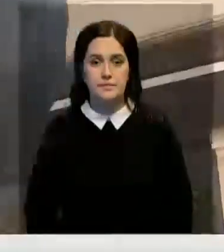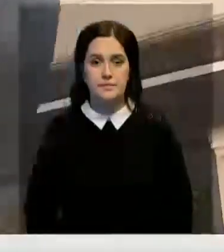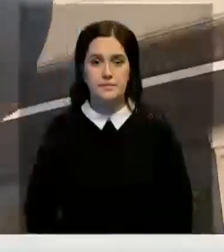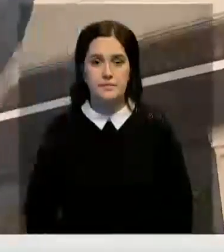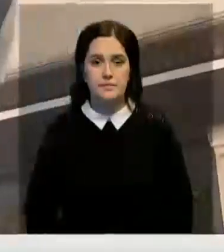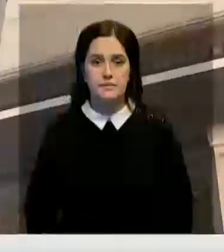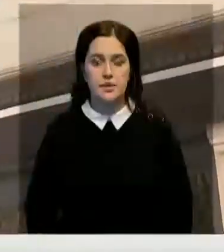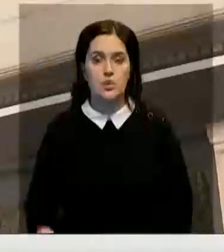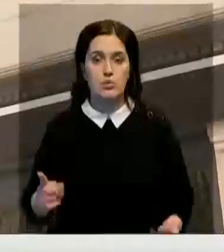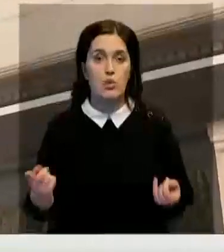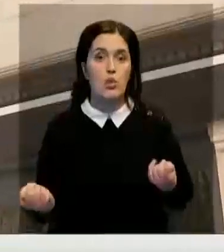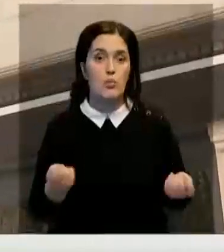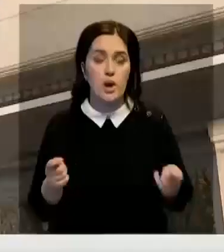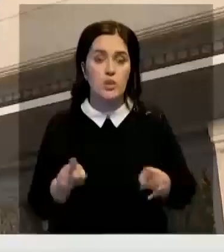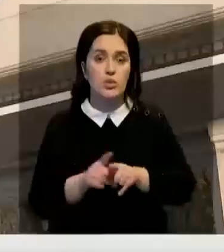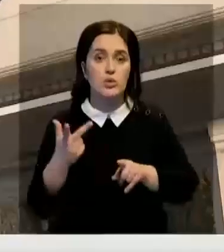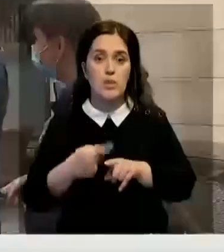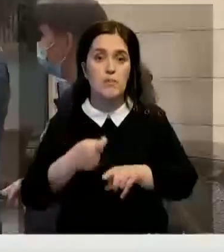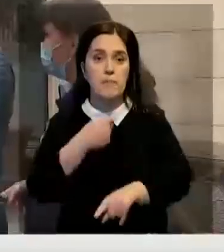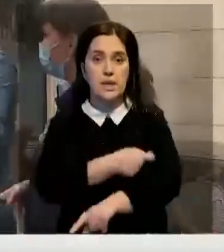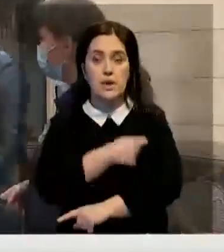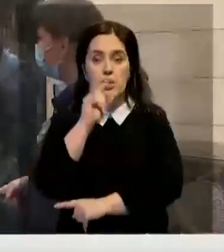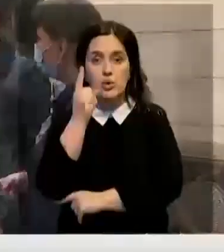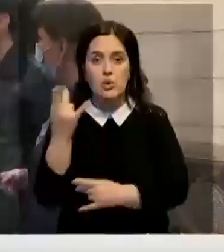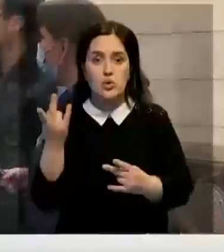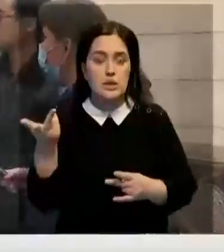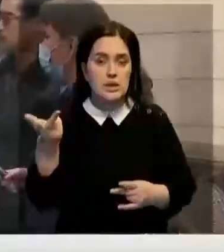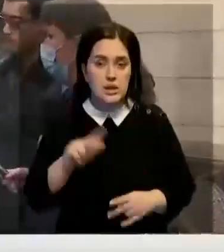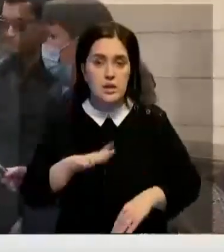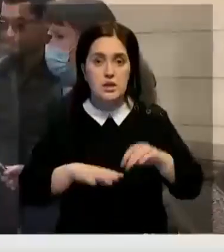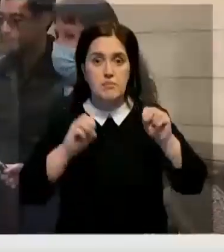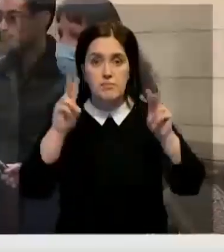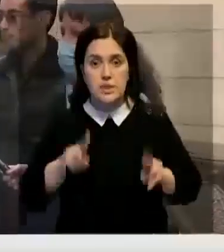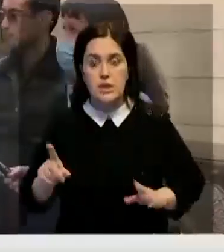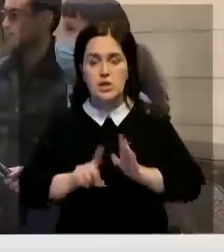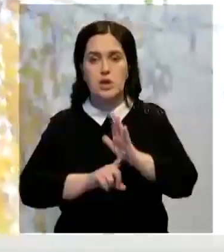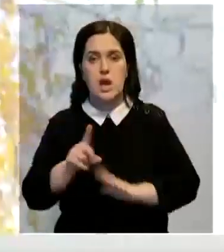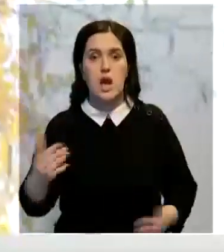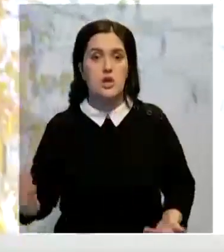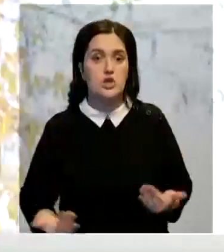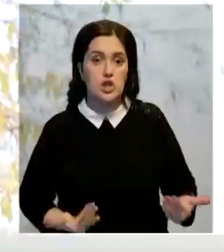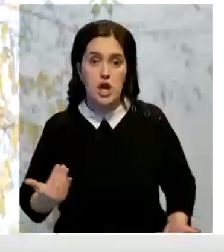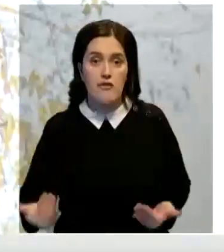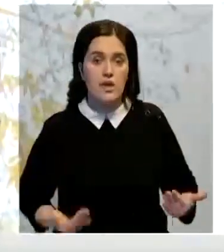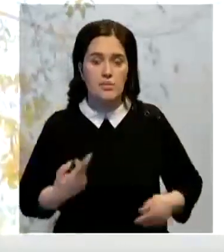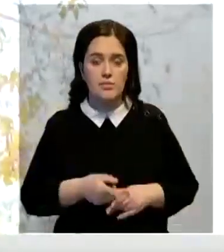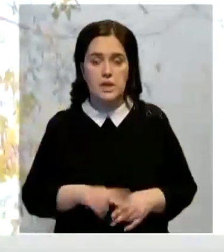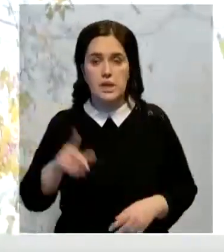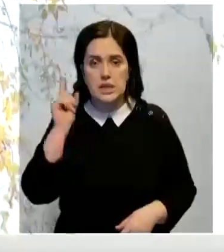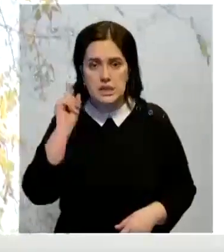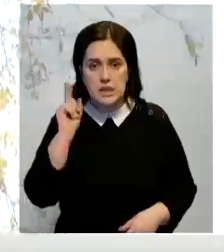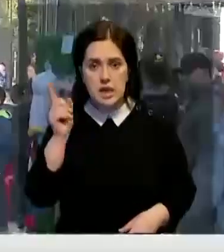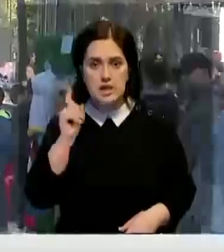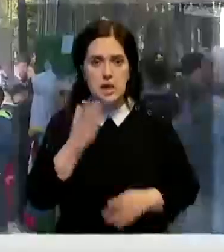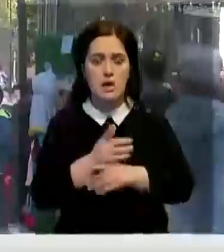Чтобы управлять такой трехметровой куклой, необходимо три специалиста. Тогда она начинает оживать. Куклы винтажные, исторические и